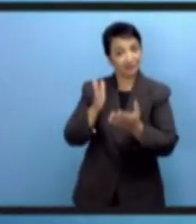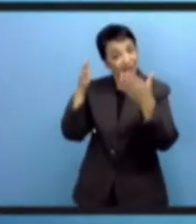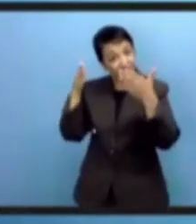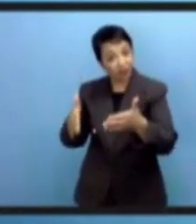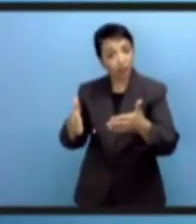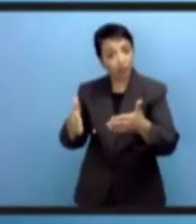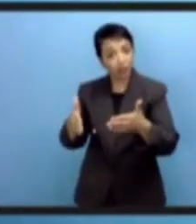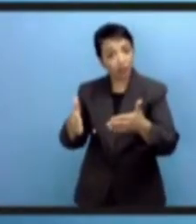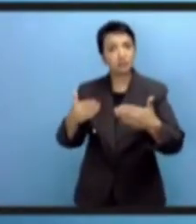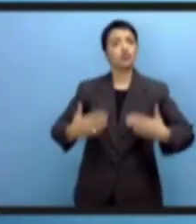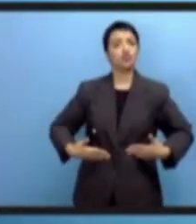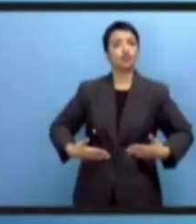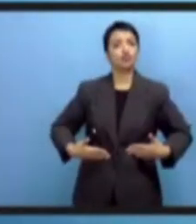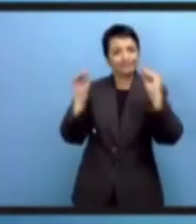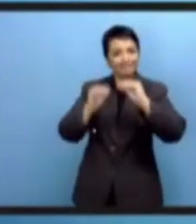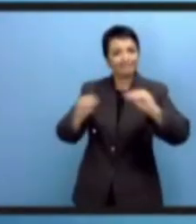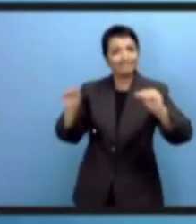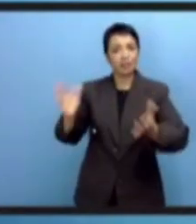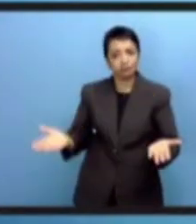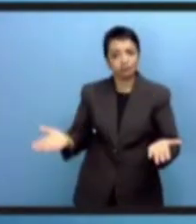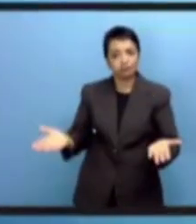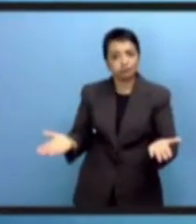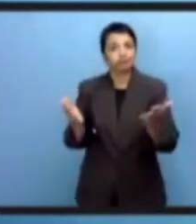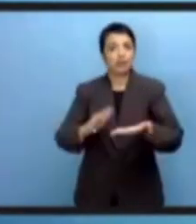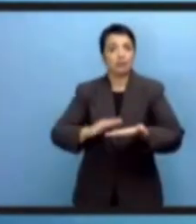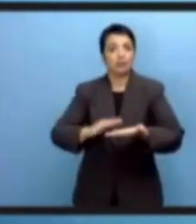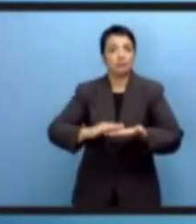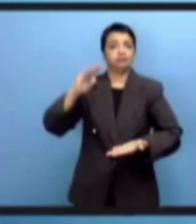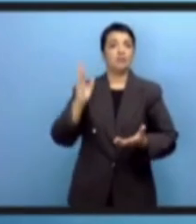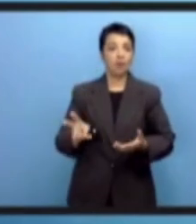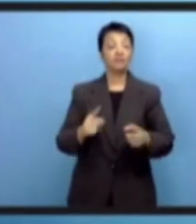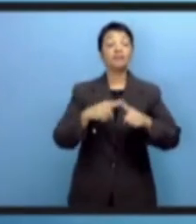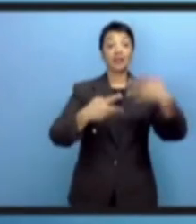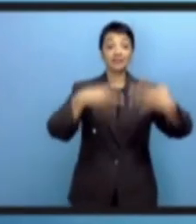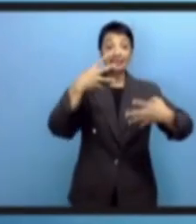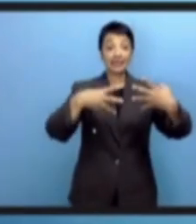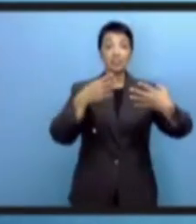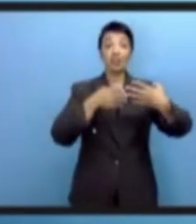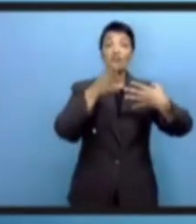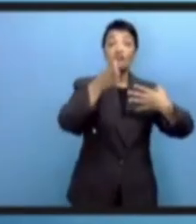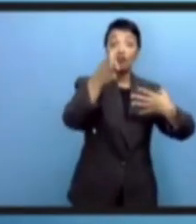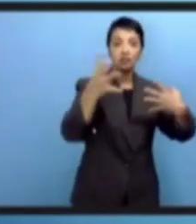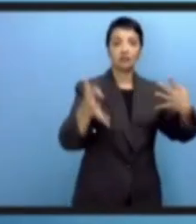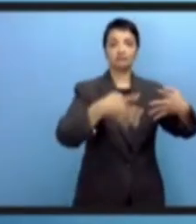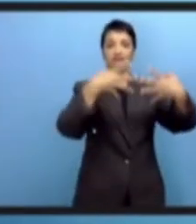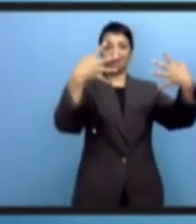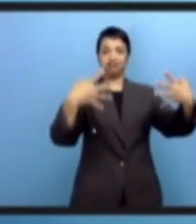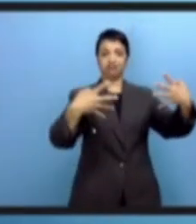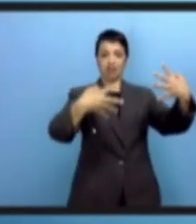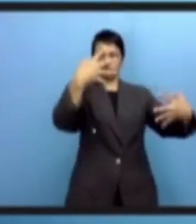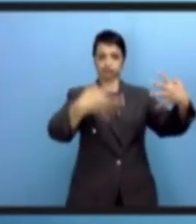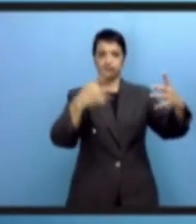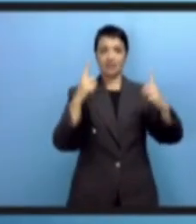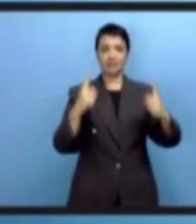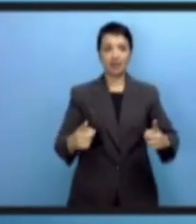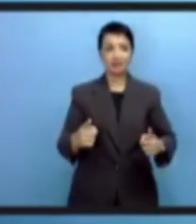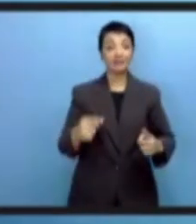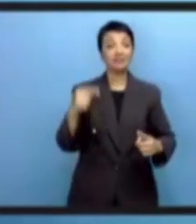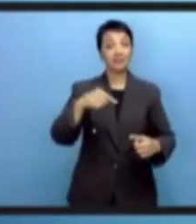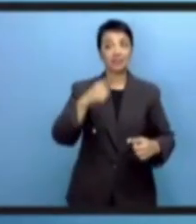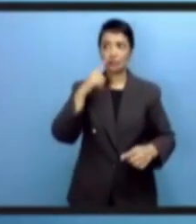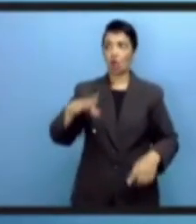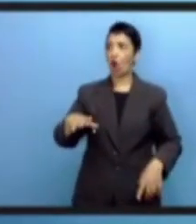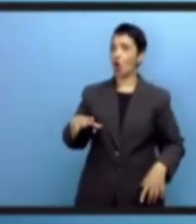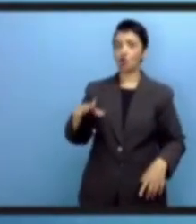здравоохранение. И нам необходимо развивать человеческий потенциал